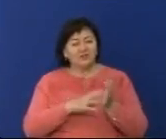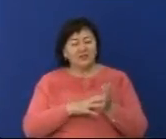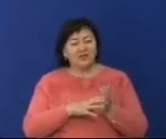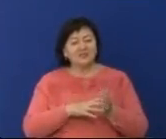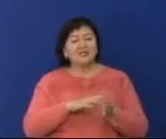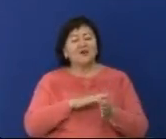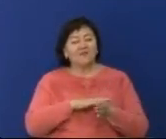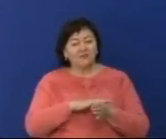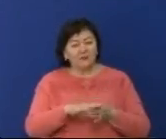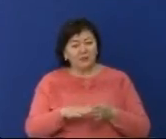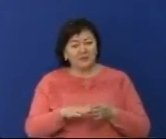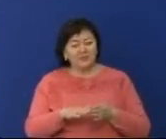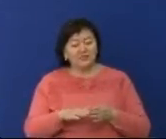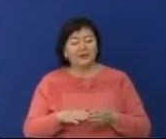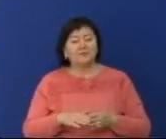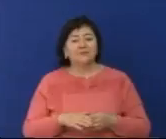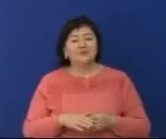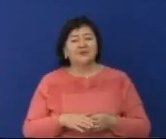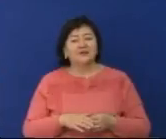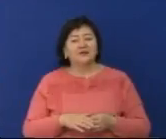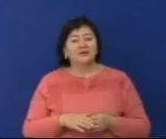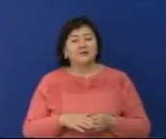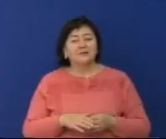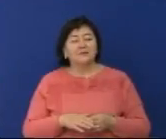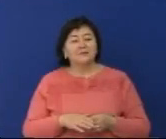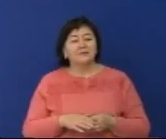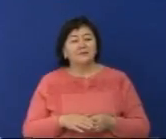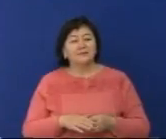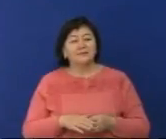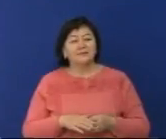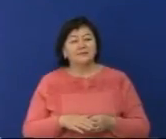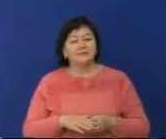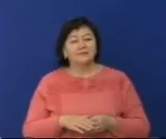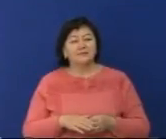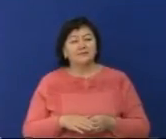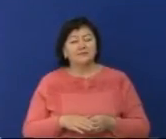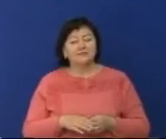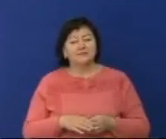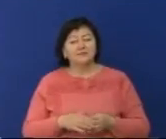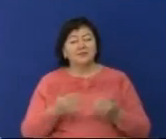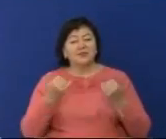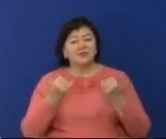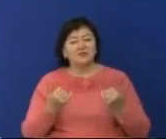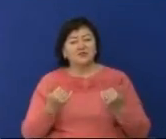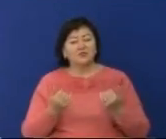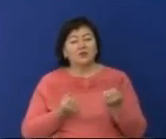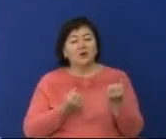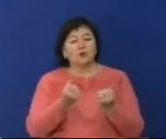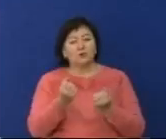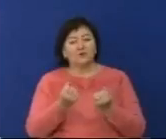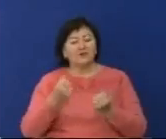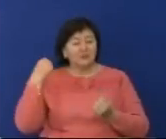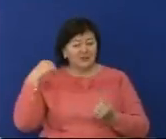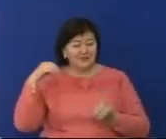жаттығы Айбан әскери патриоттығы жиын өткізілді. Бүгін мемлекет башысы